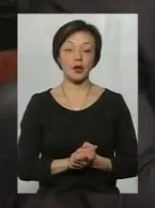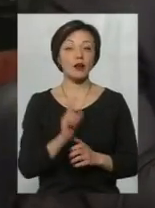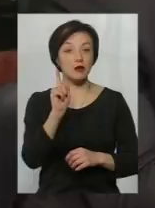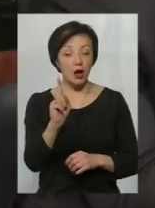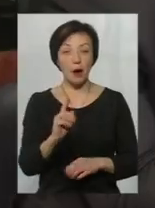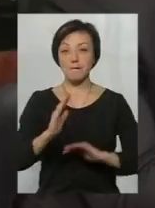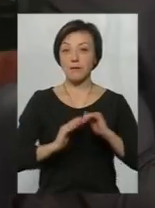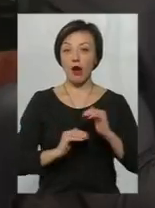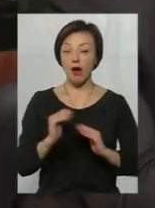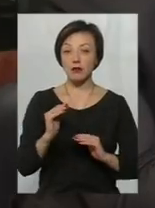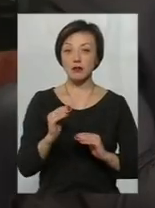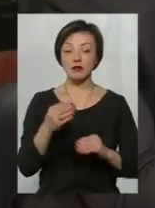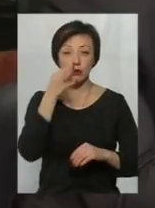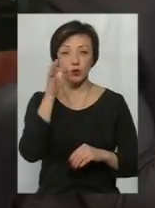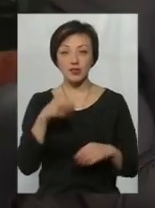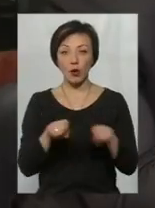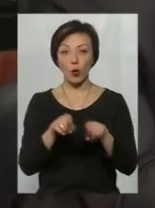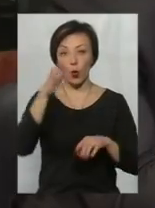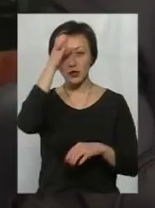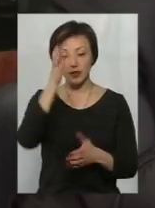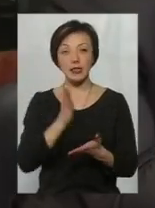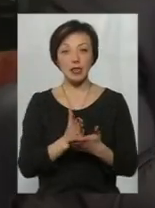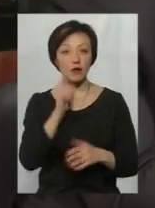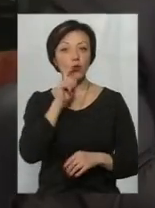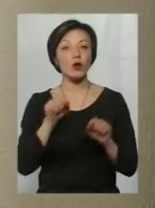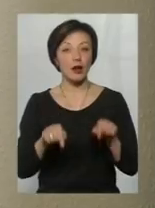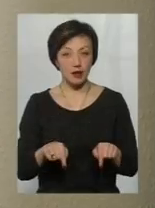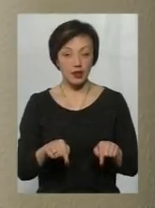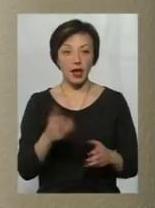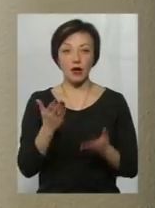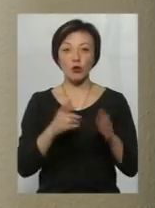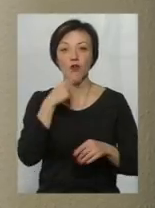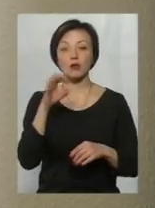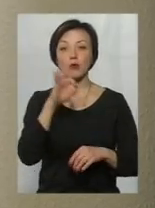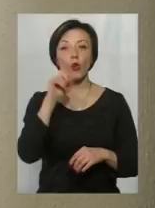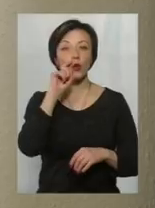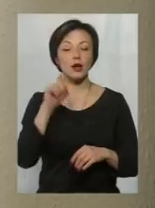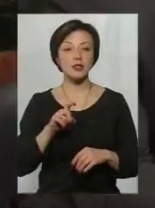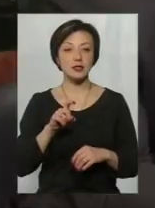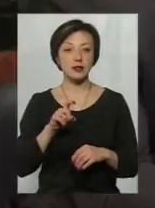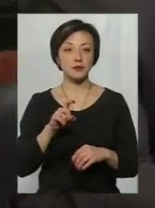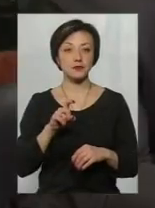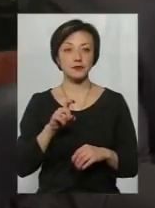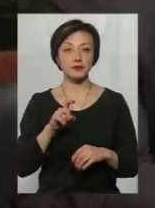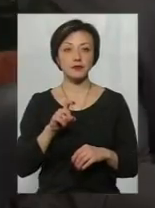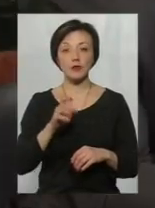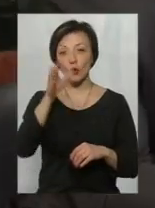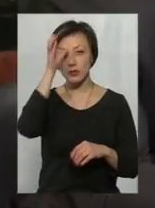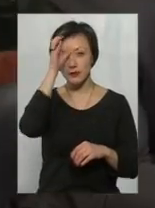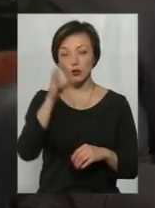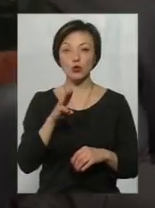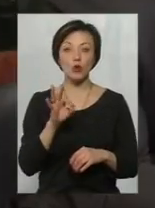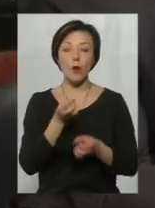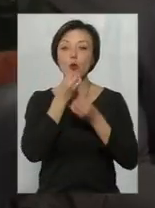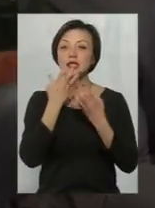речі, практика такої освіти є і в Україні. Якщо говорити про українську освіту, то